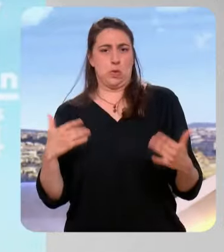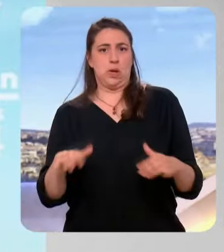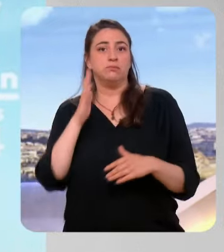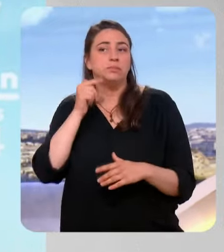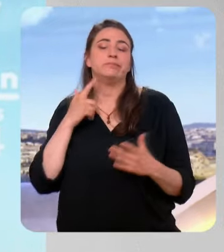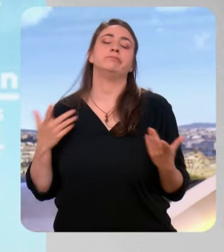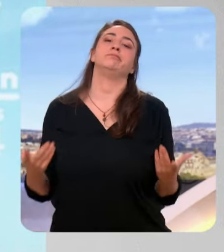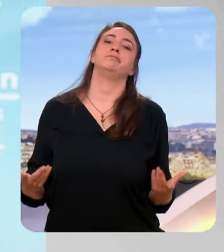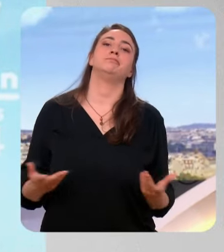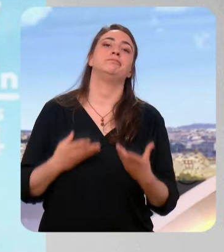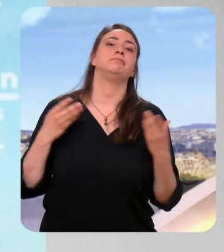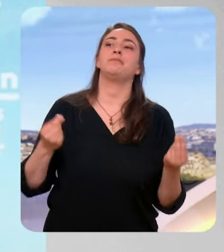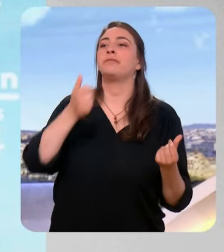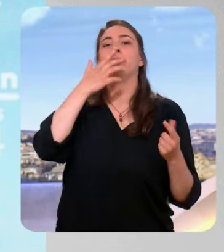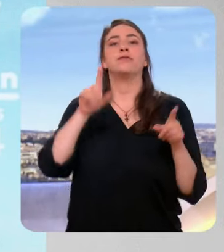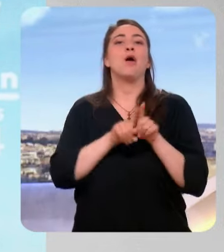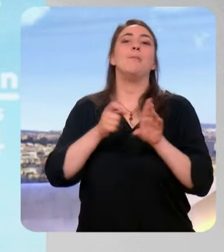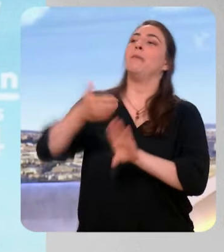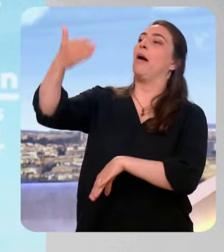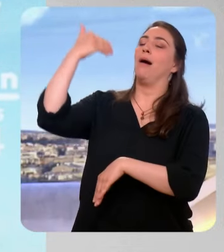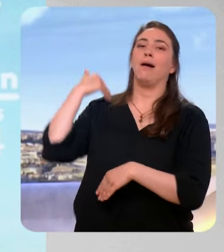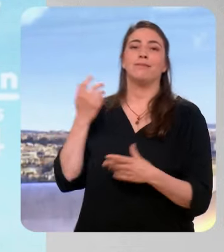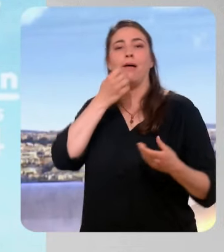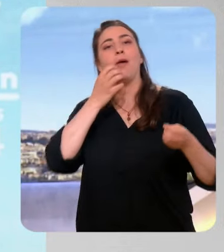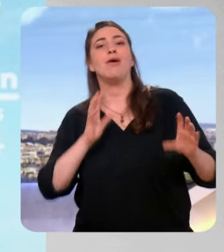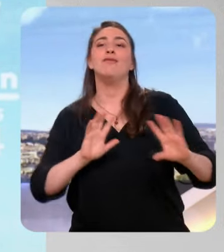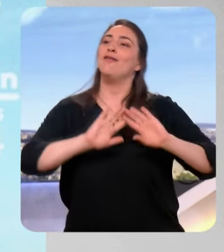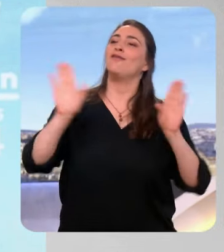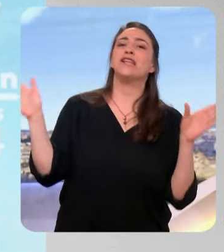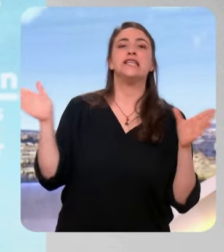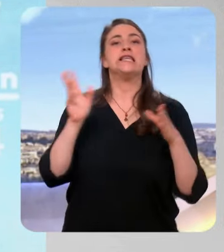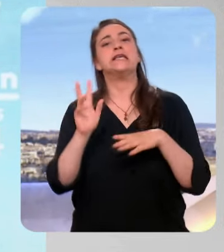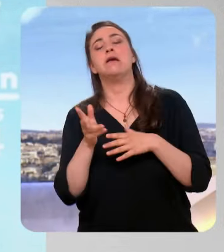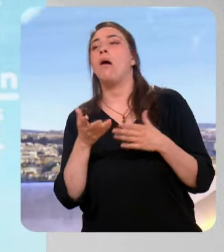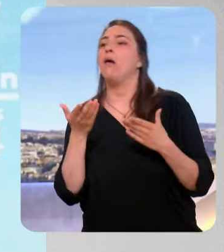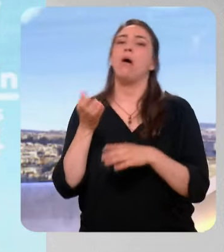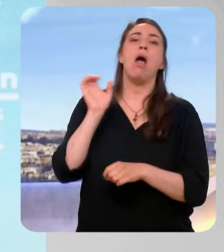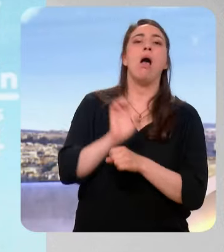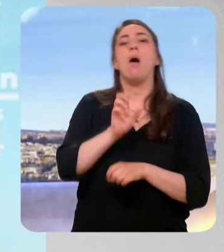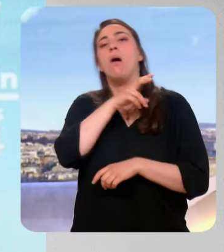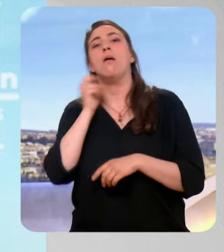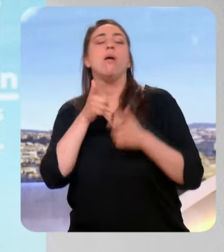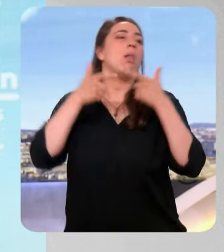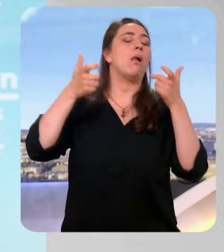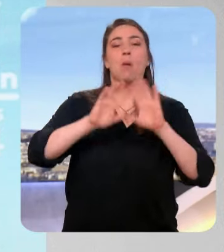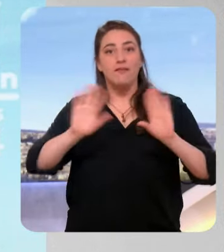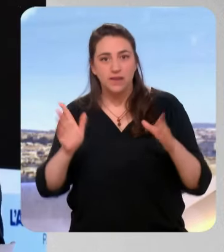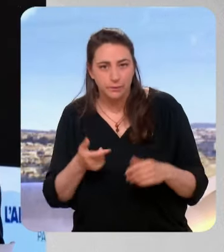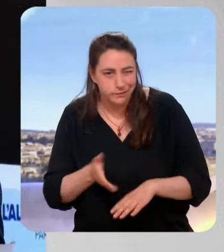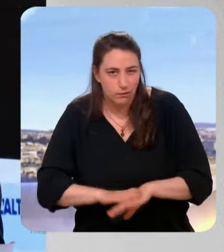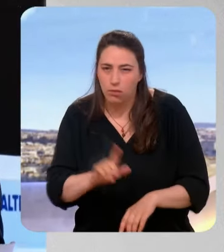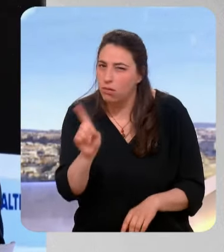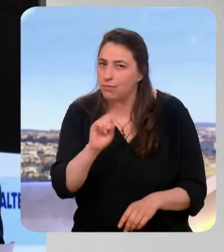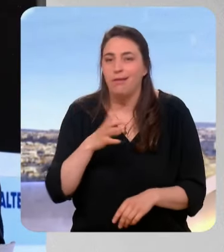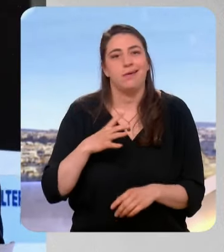abandonné son passé proche de l'extrême droite, et avec aussi le soupçon qu'une partie de ces cadres locaux, c-à les